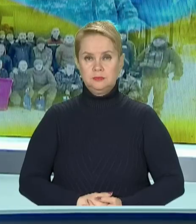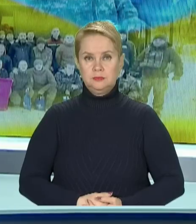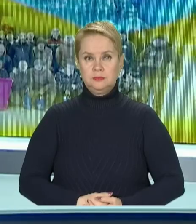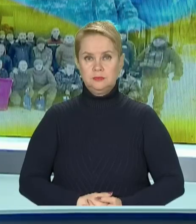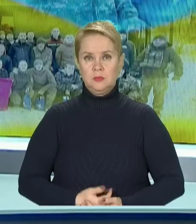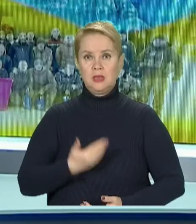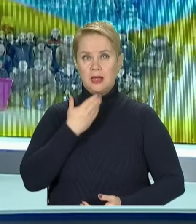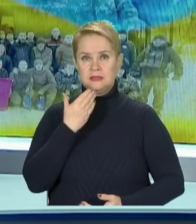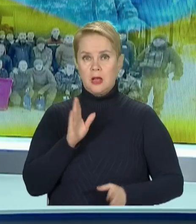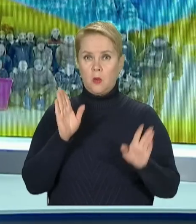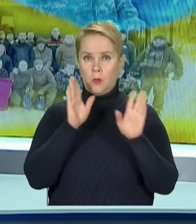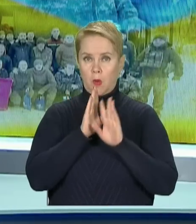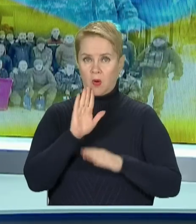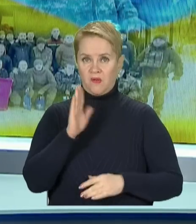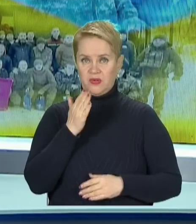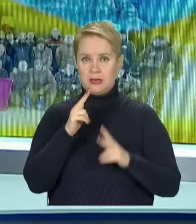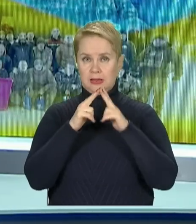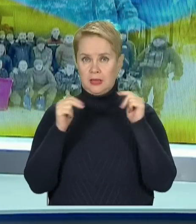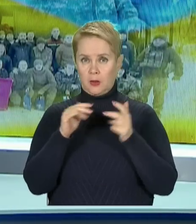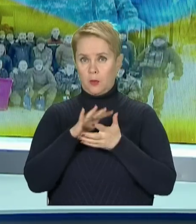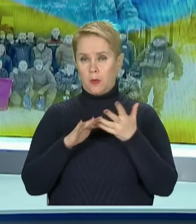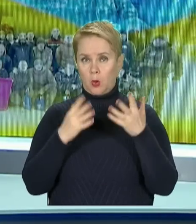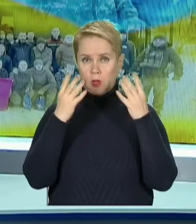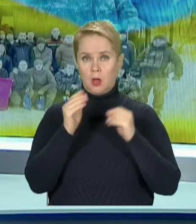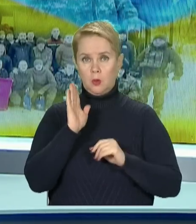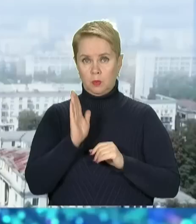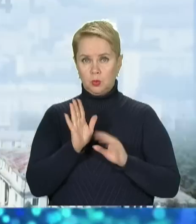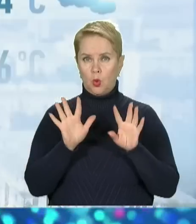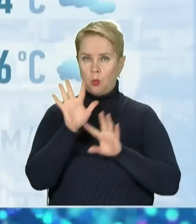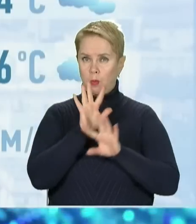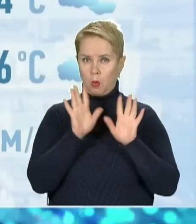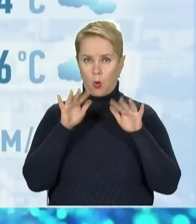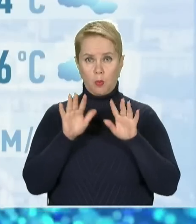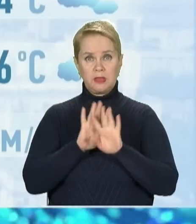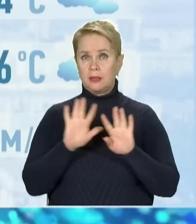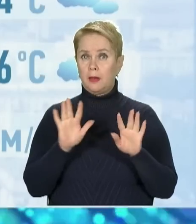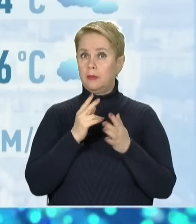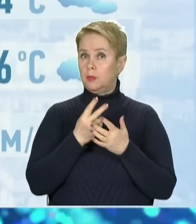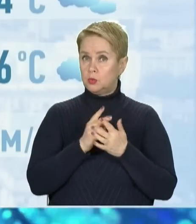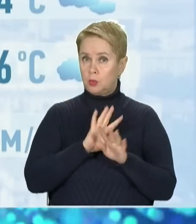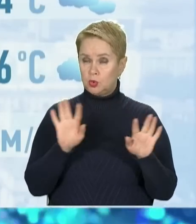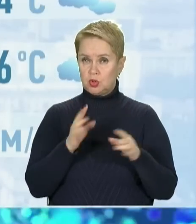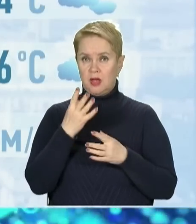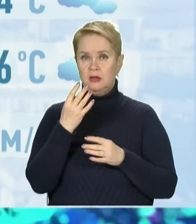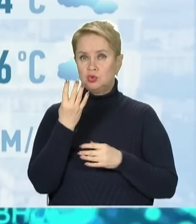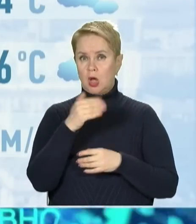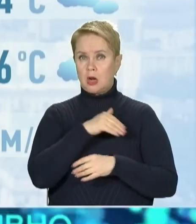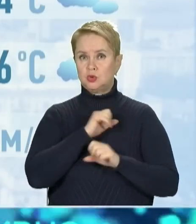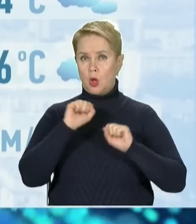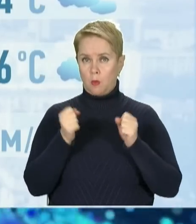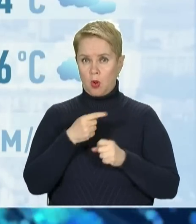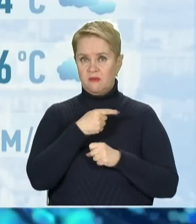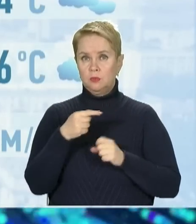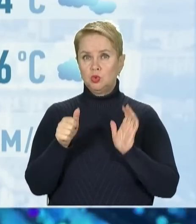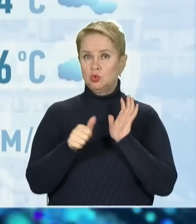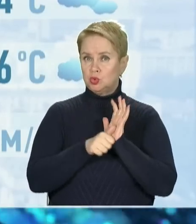І на останок про погода. вівторок у Дніпрі протягом дня буде похмура. Опадів не передбачається. В день 4 градуси морозу, вночі